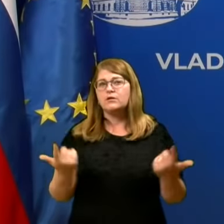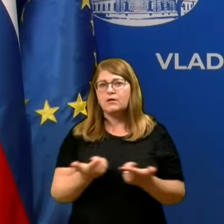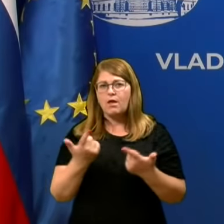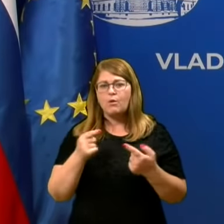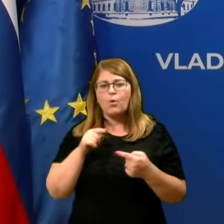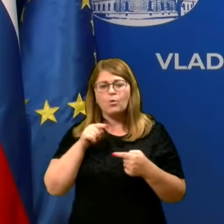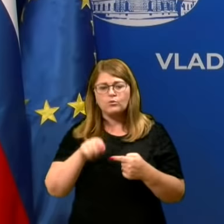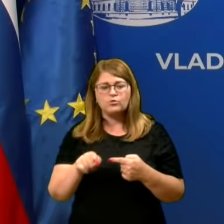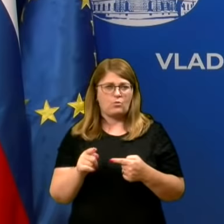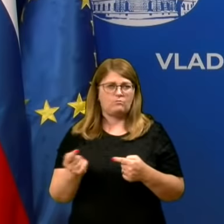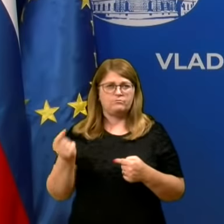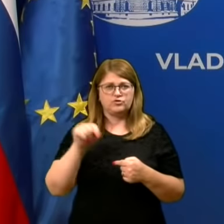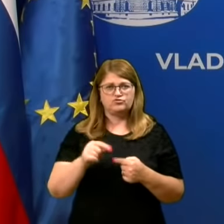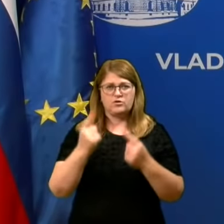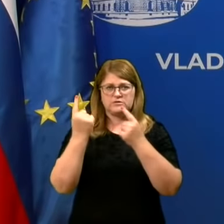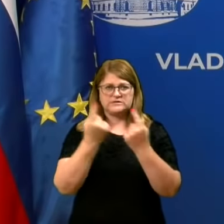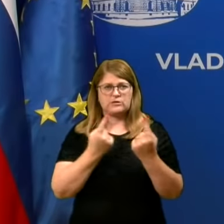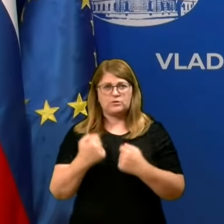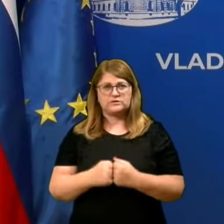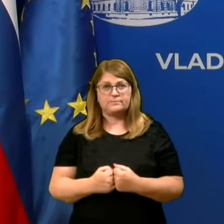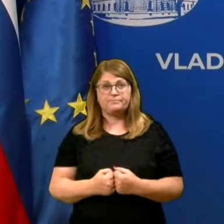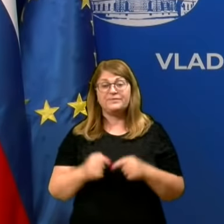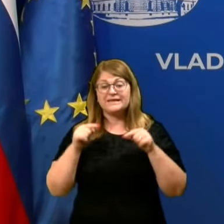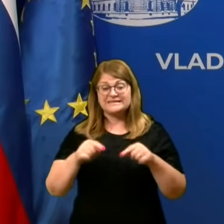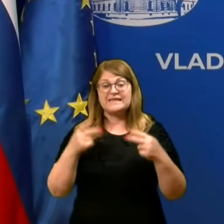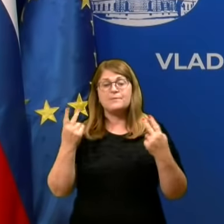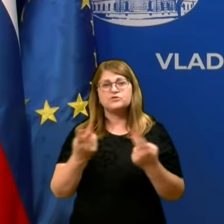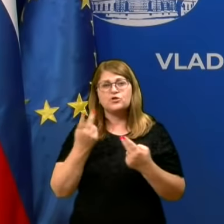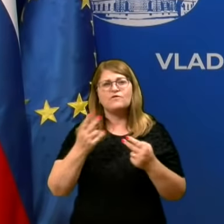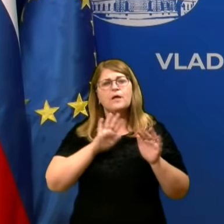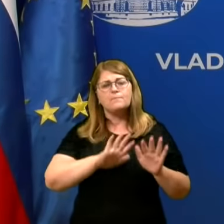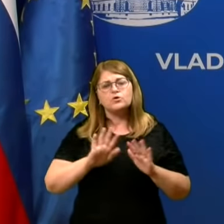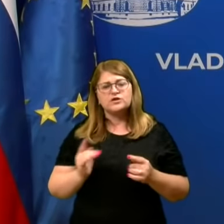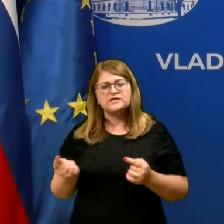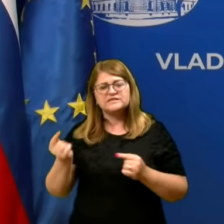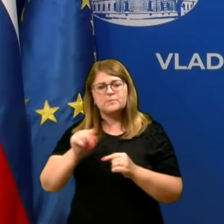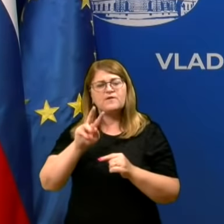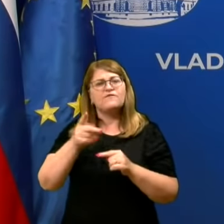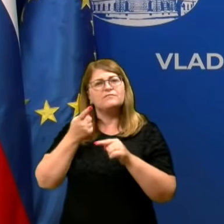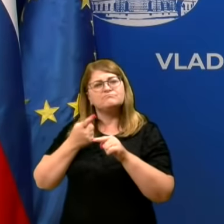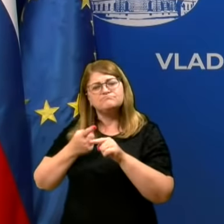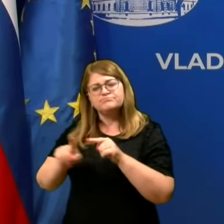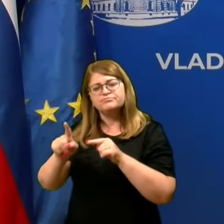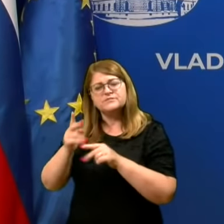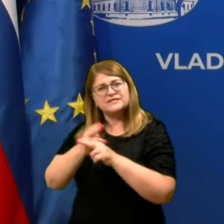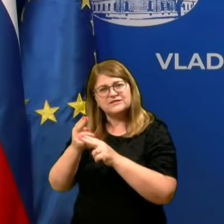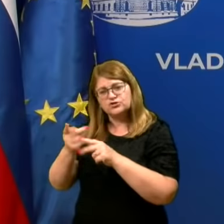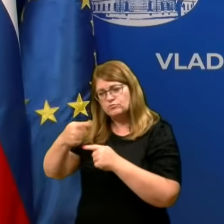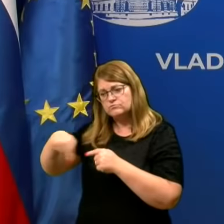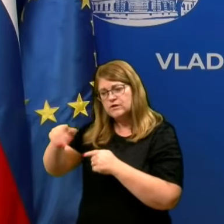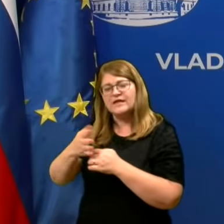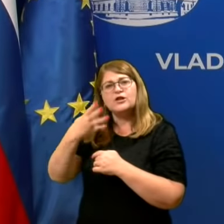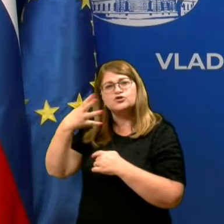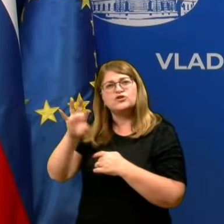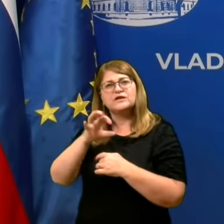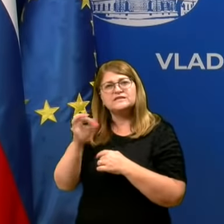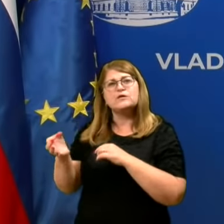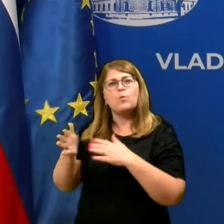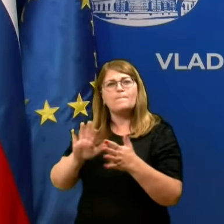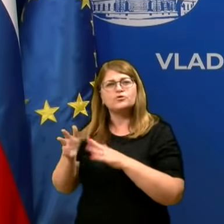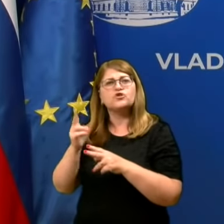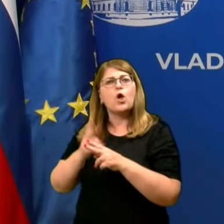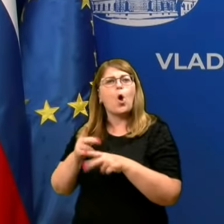kadarkoli dosegali. S tem Slovenija postopoma prehaja v fazo držav, kjer je 14 dnevno povprečje